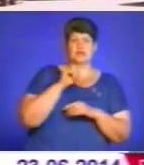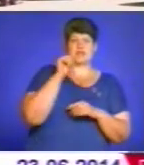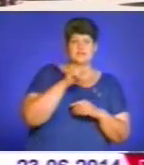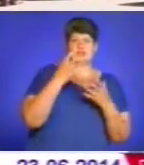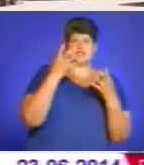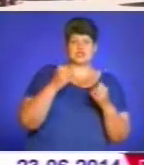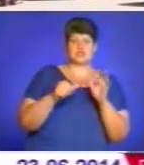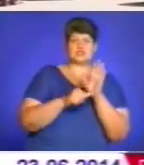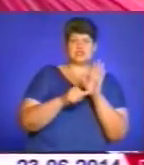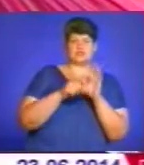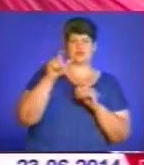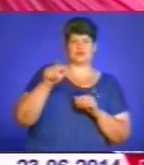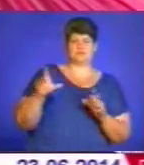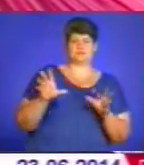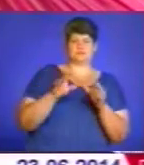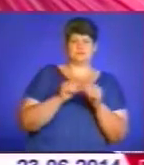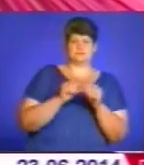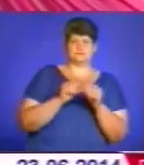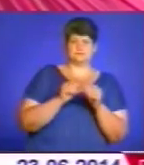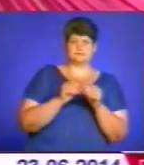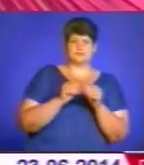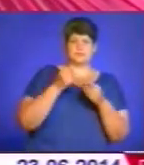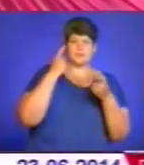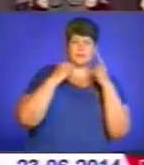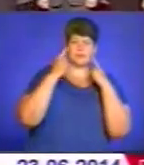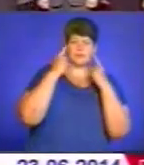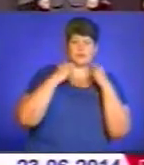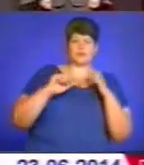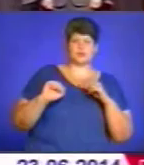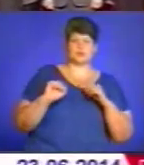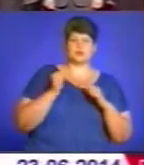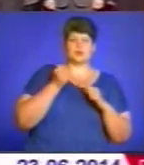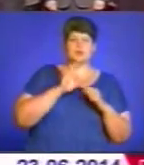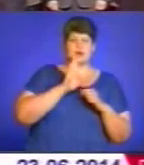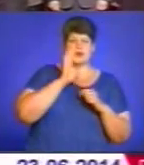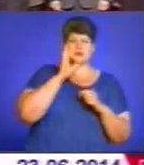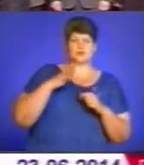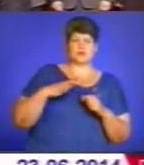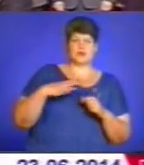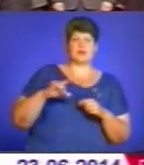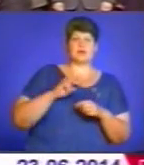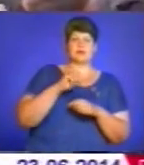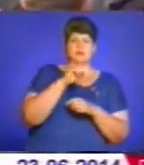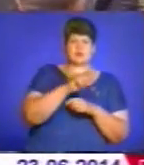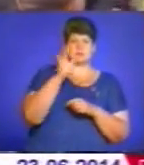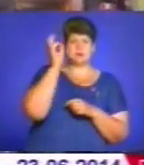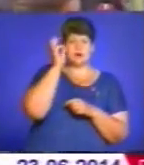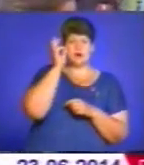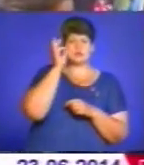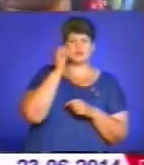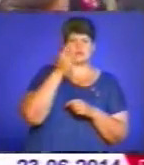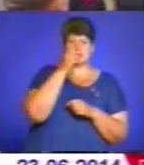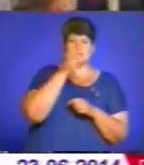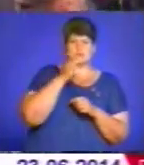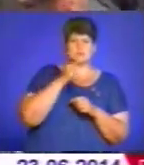шестеро чоловік з ним. Ледь стримують сльози друзі загиблого. Відранку вони чекали на літак. Пригадують лише за місяць